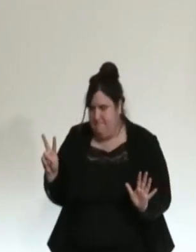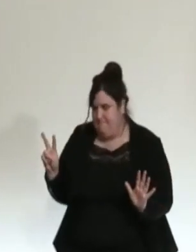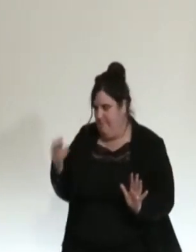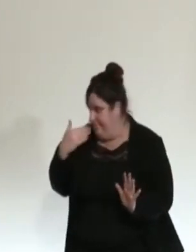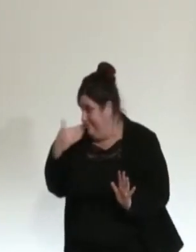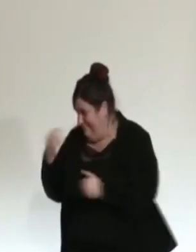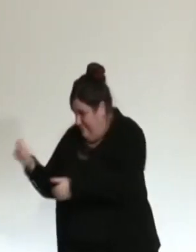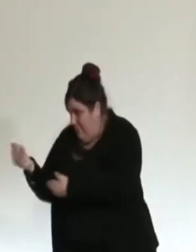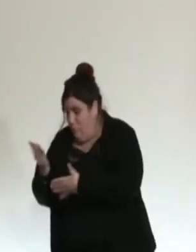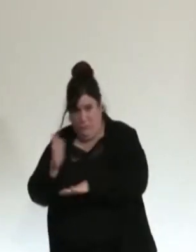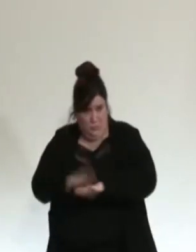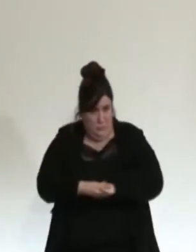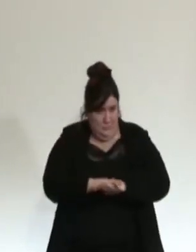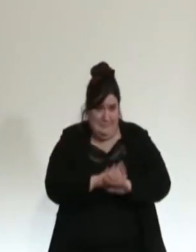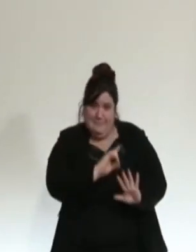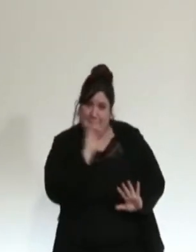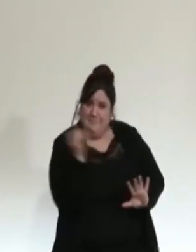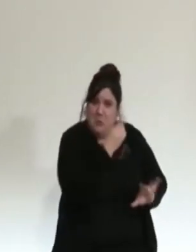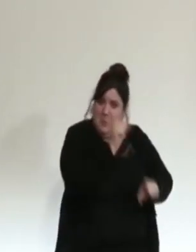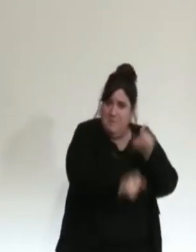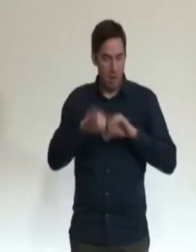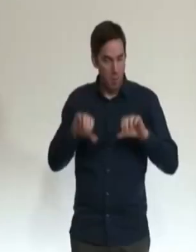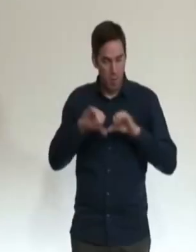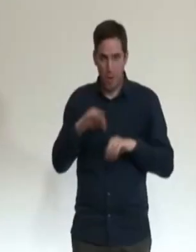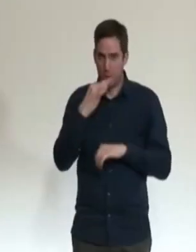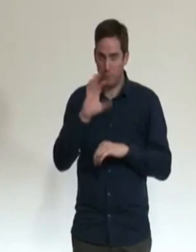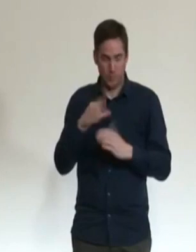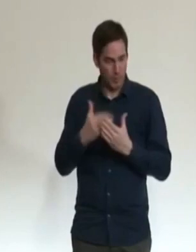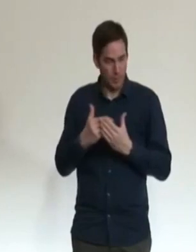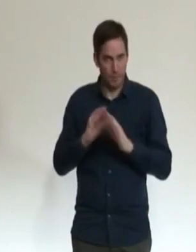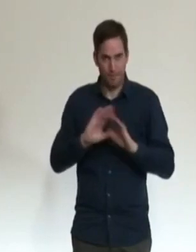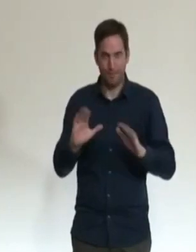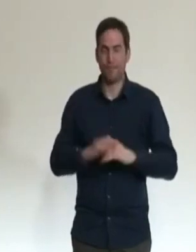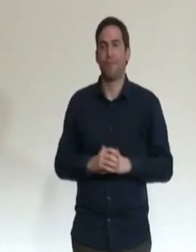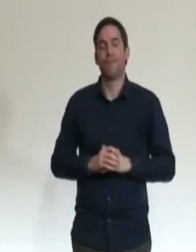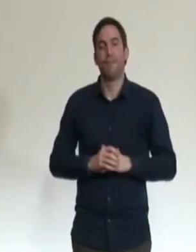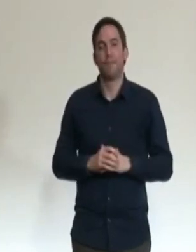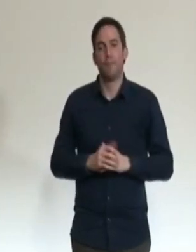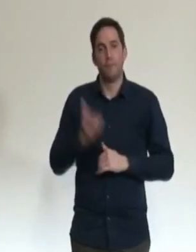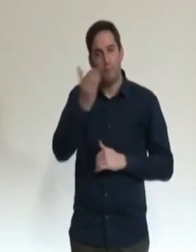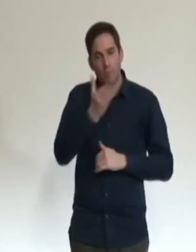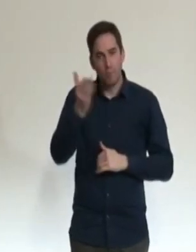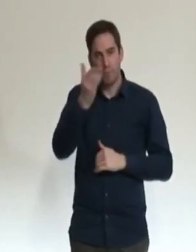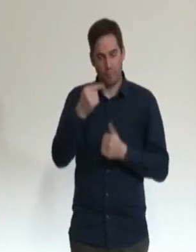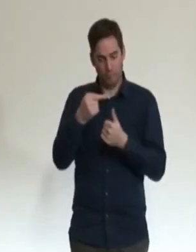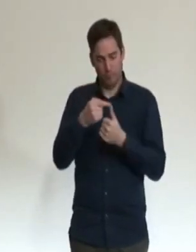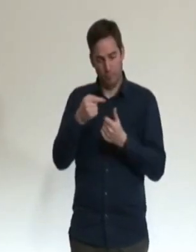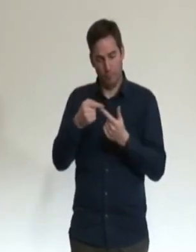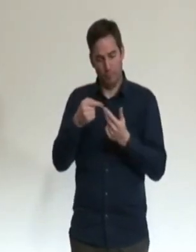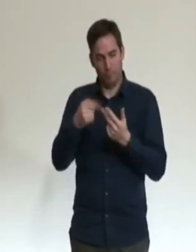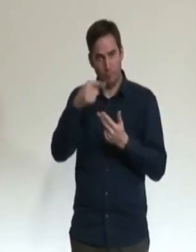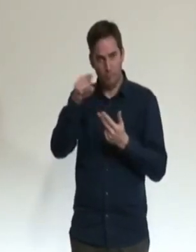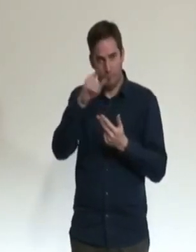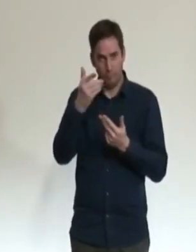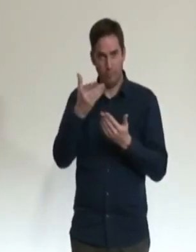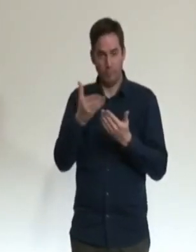Et d'après certains experts, ce ne serait pas une proposition dénuée de tout risque. Vous avez entendu les points d'alerte, les points d'attention rapportés par